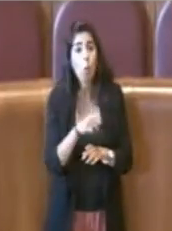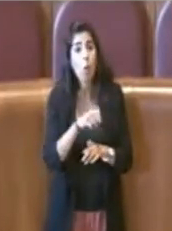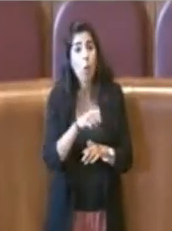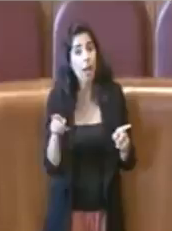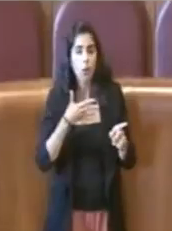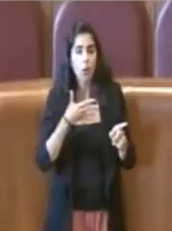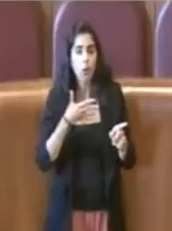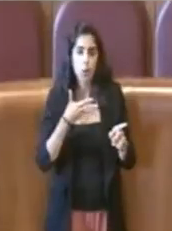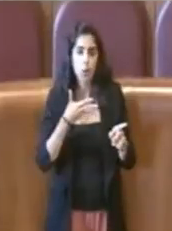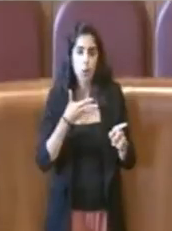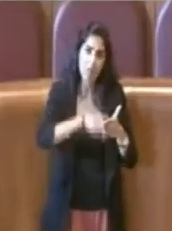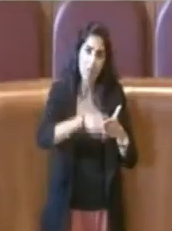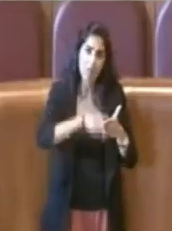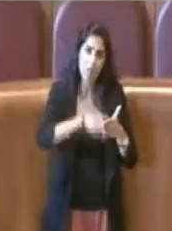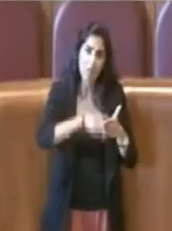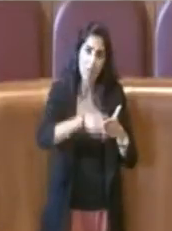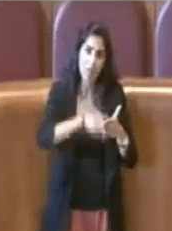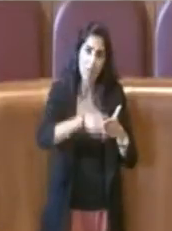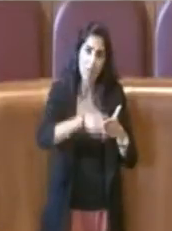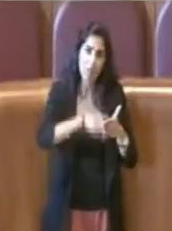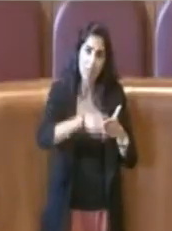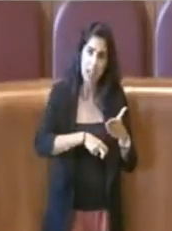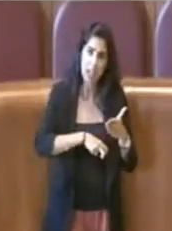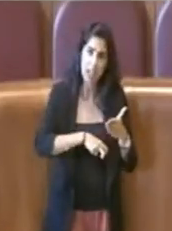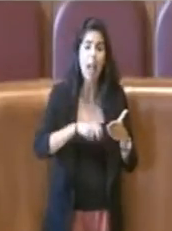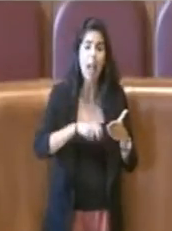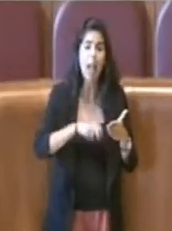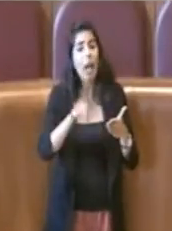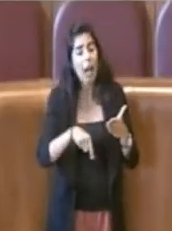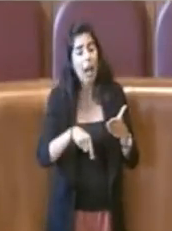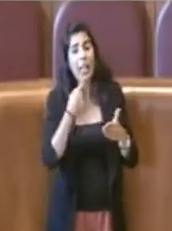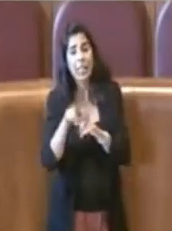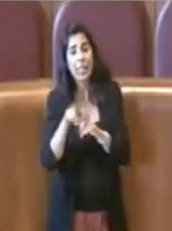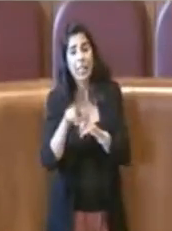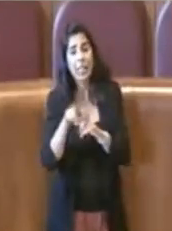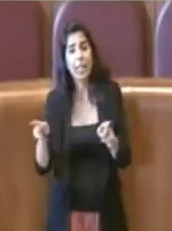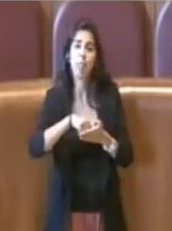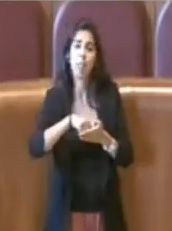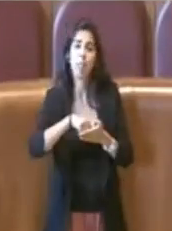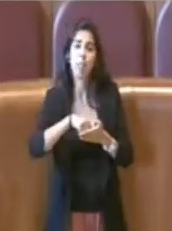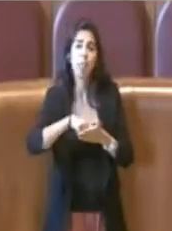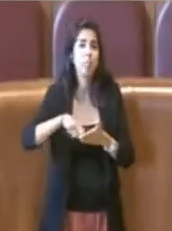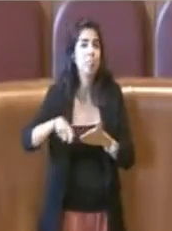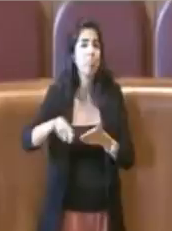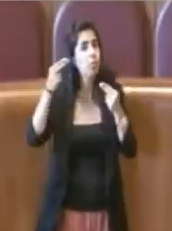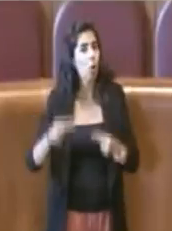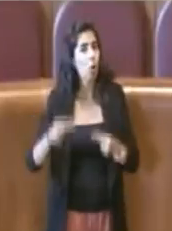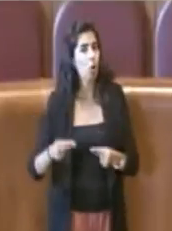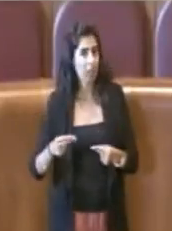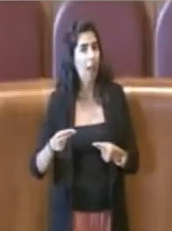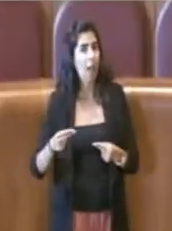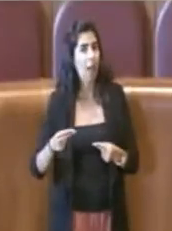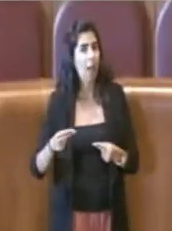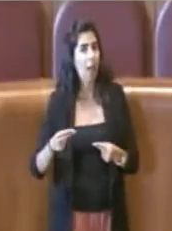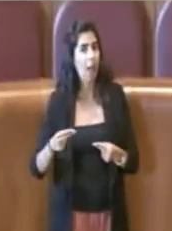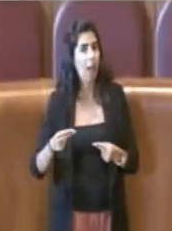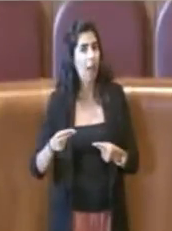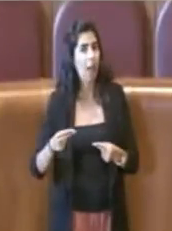del beneficio fiscale, ma anche che pagano per intero la quota contributiva. Ripeto, una quota